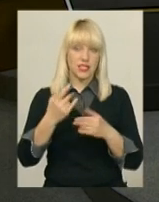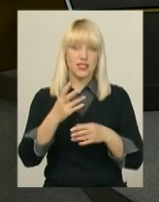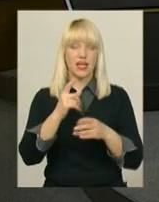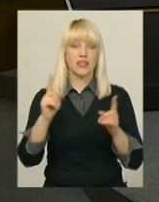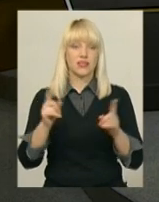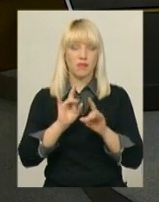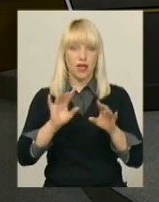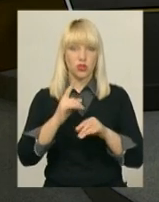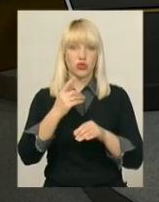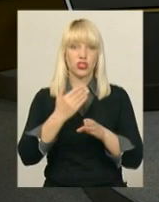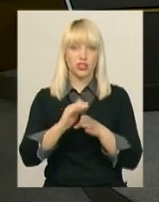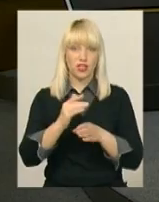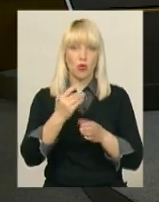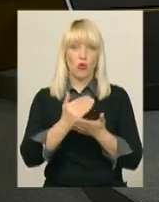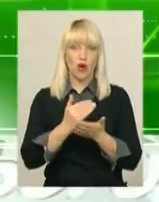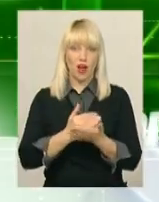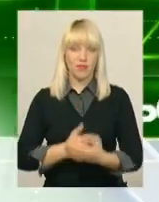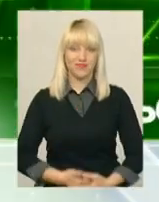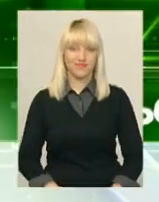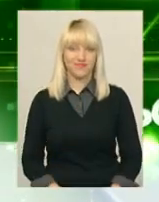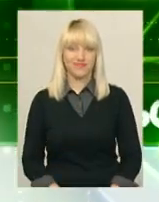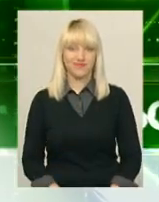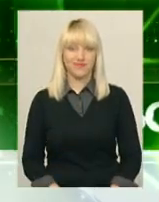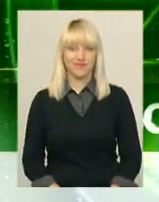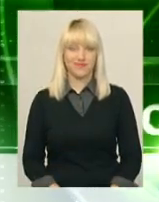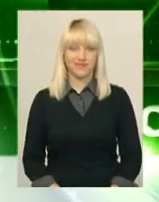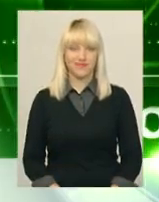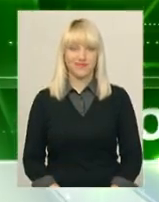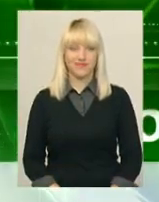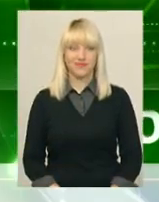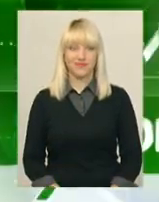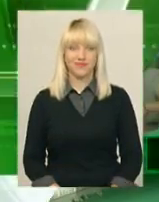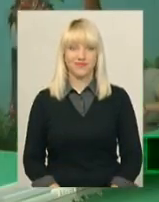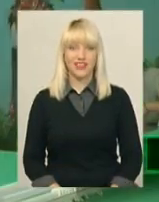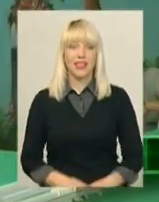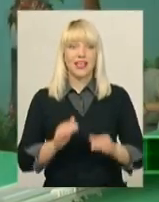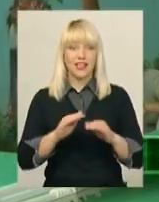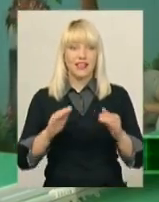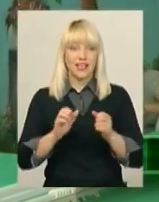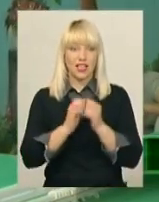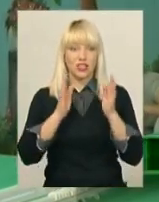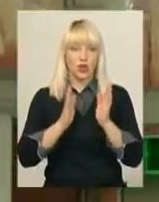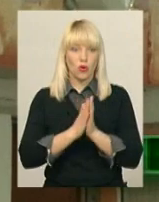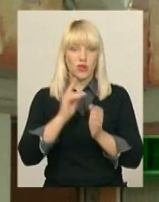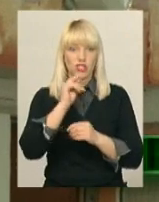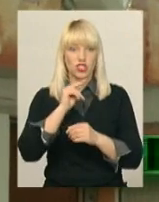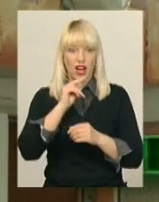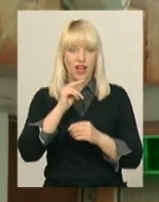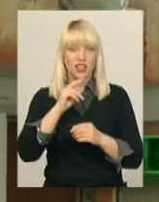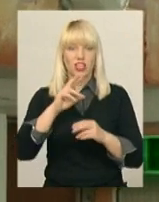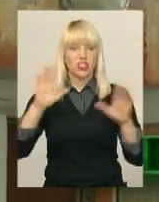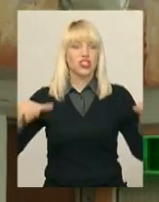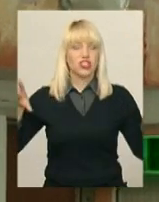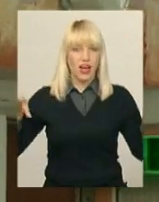анонс першої частини програми. Музика Дитячий комплекс «Чайка» в Головчинцях Литичівського